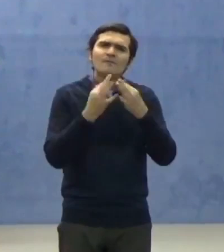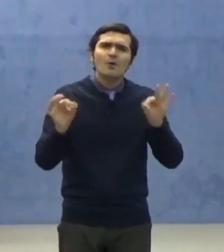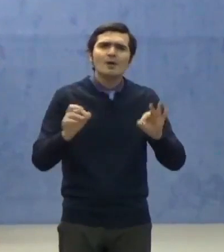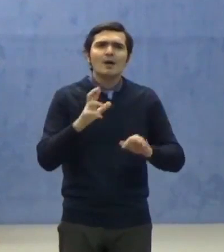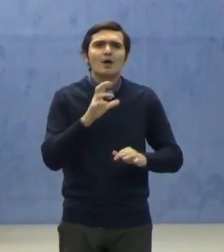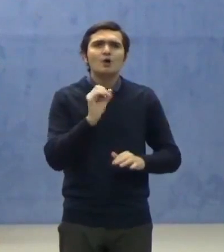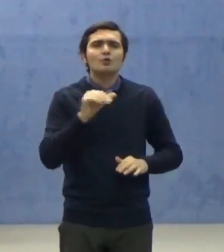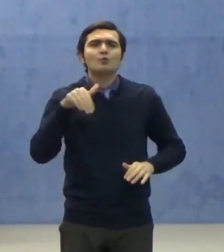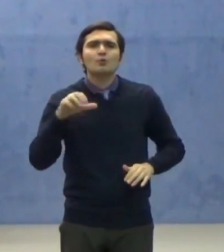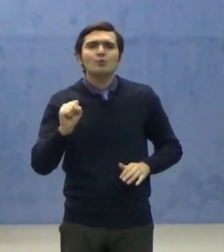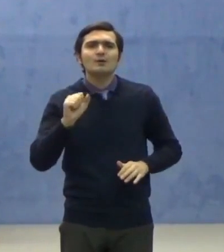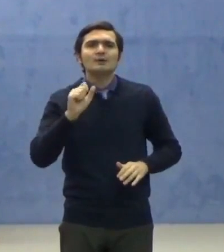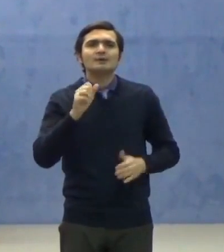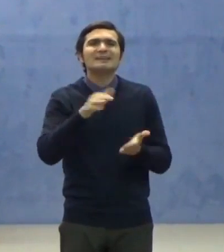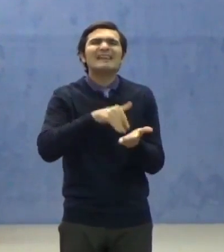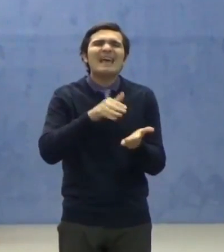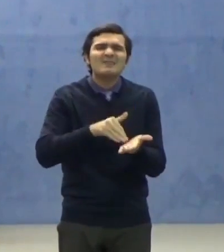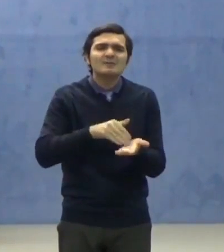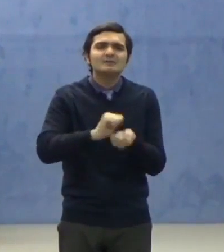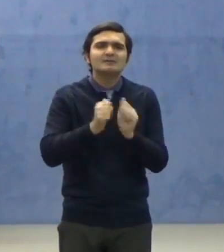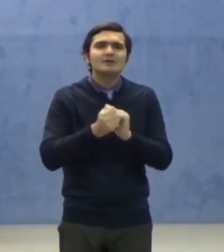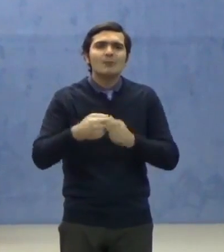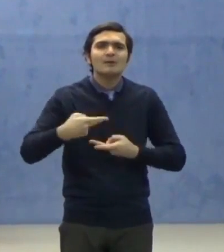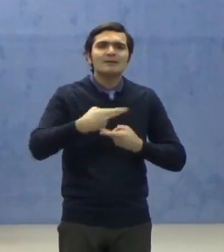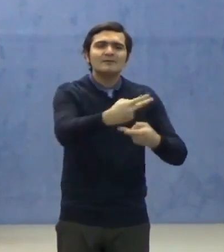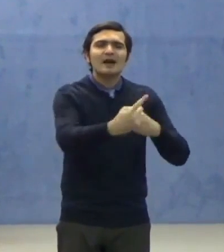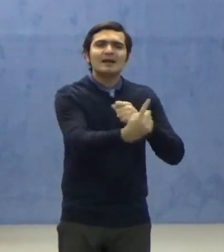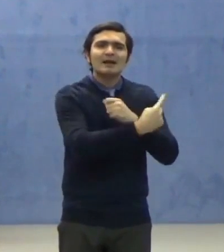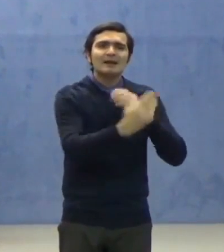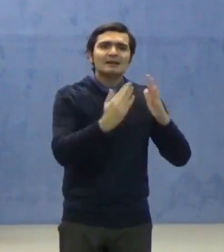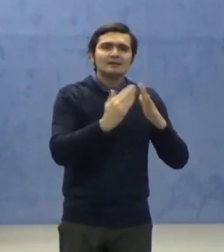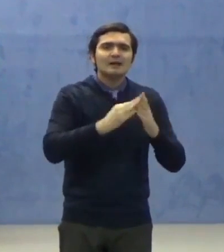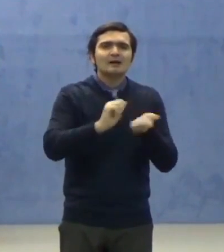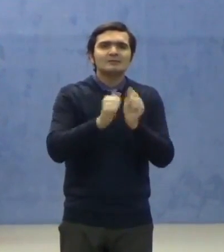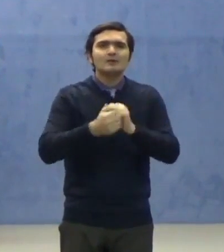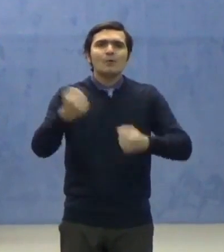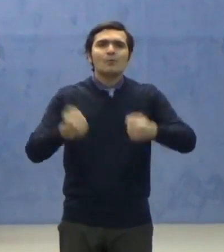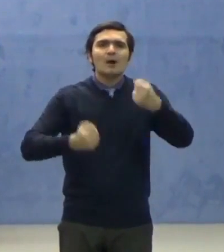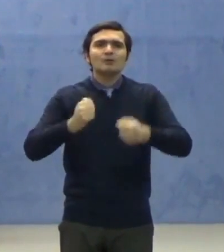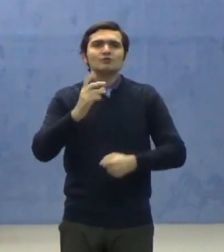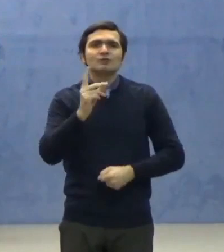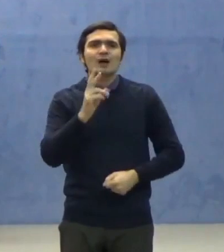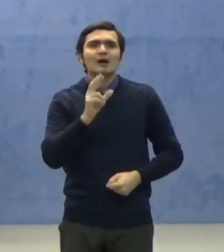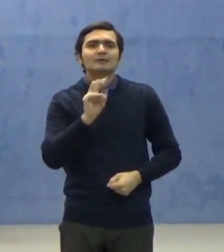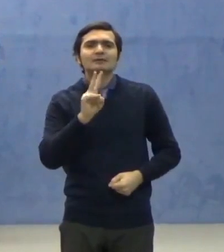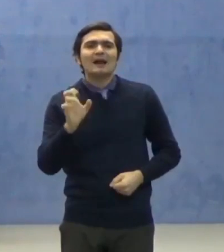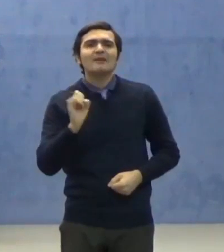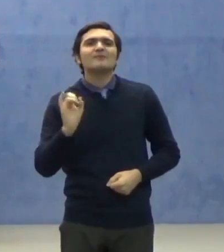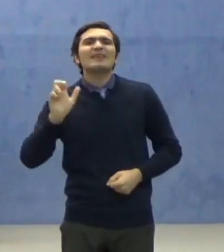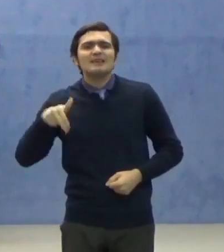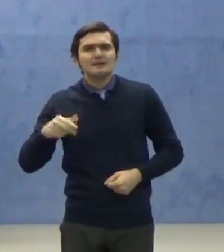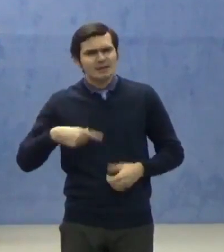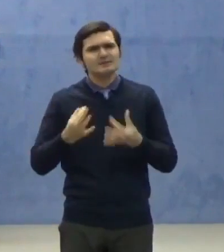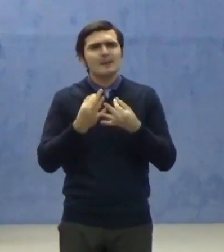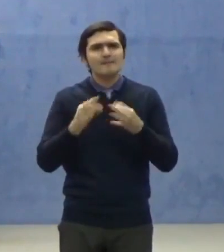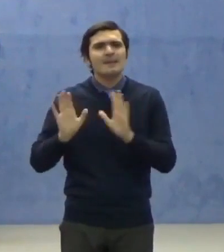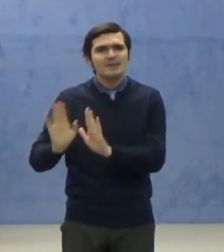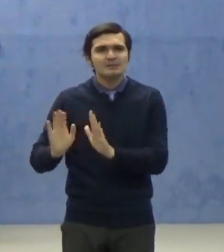service sau livrare la client. O altă decizie se referă la